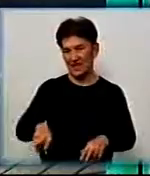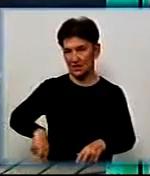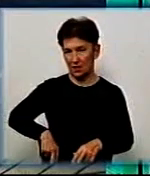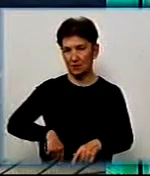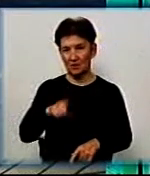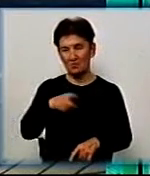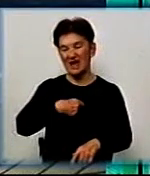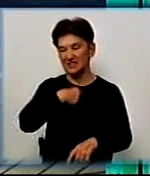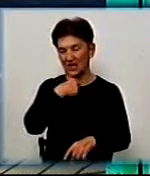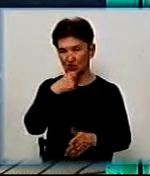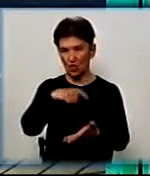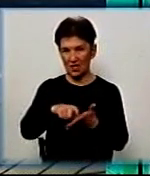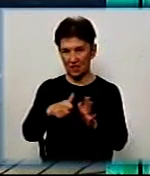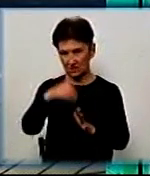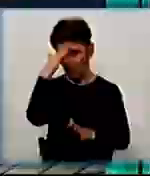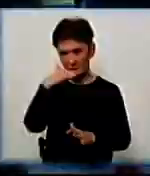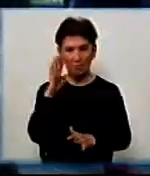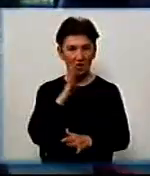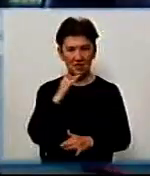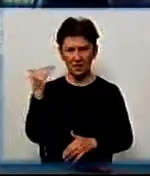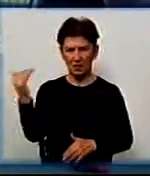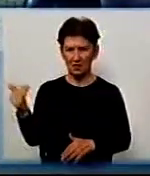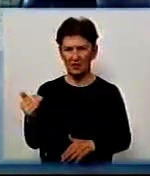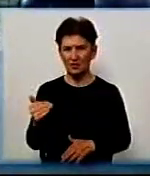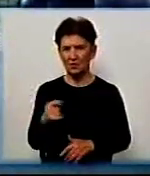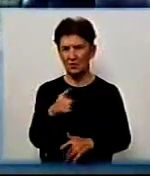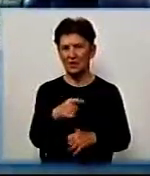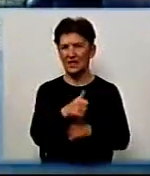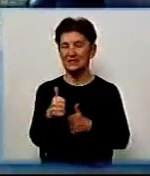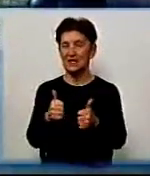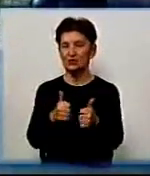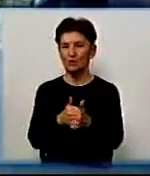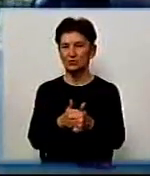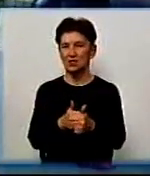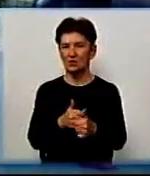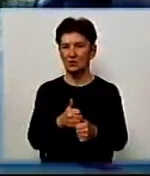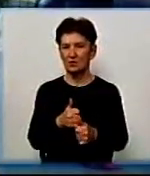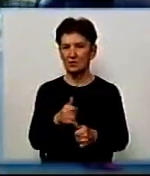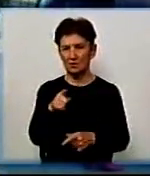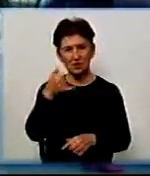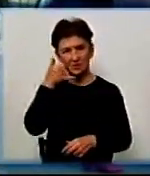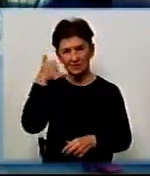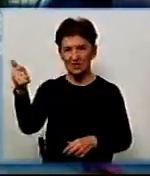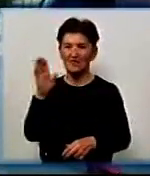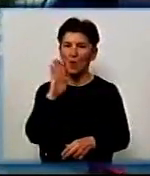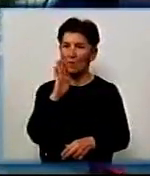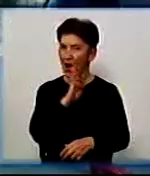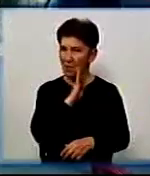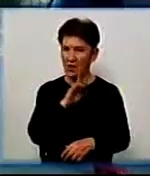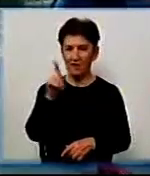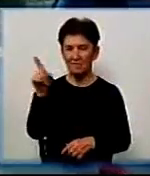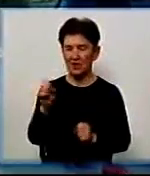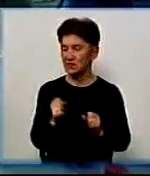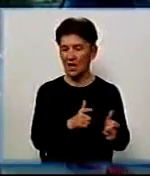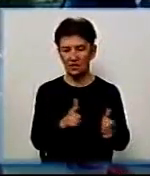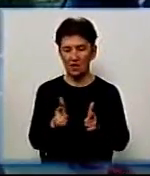батьків старшокласника, щоб почути їхню позицію. Заступник з навчально-виховної зателефонувала мамі. Наразі вона не